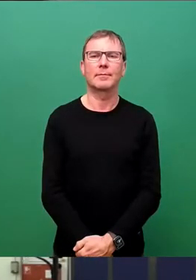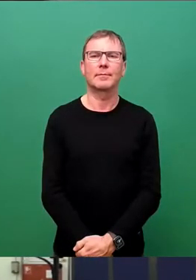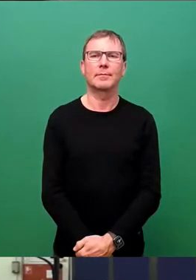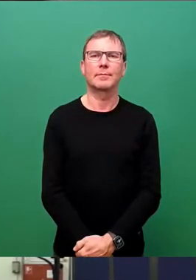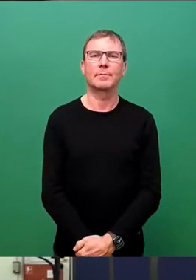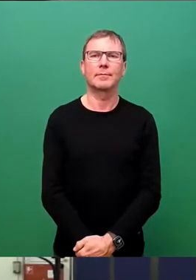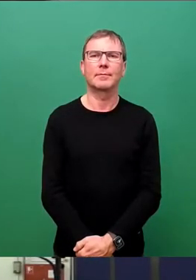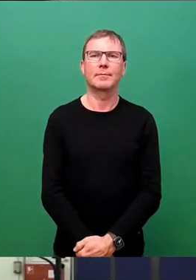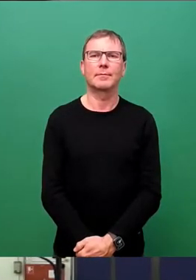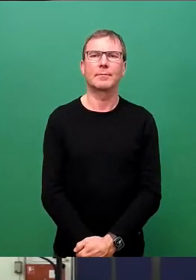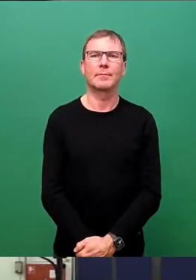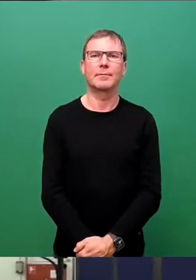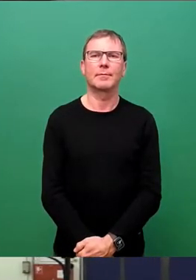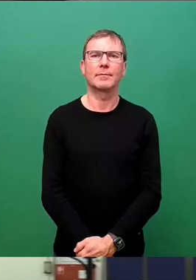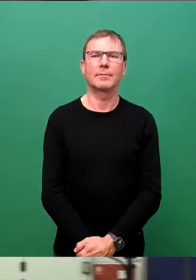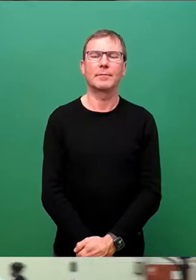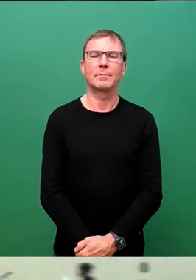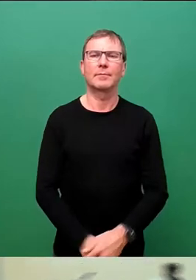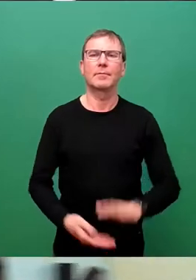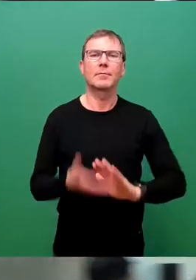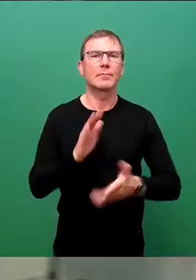Gegenstimmen und Stimmenthaltung.